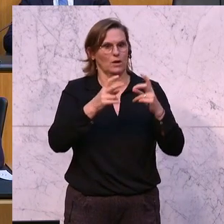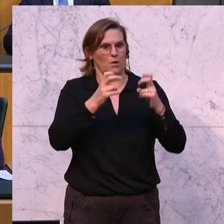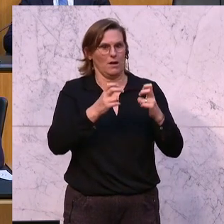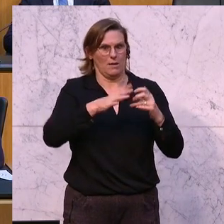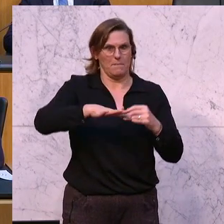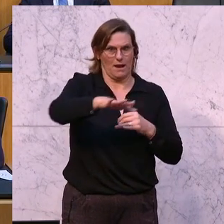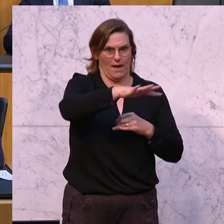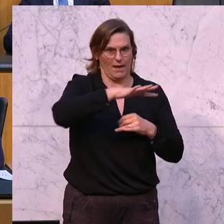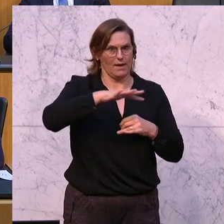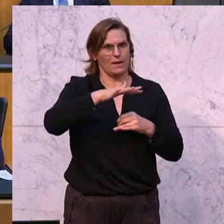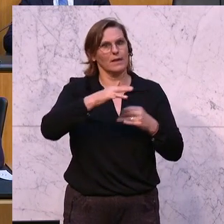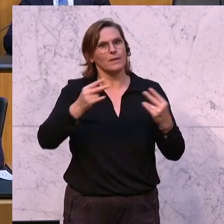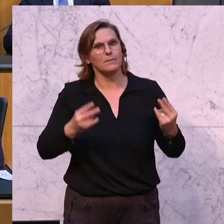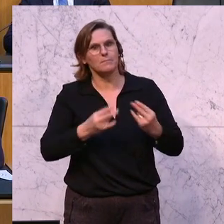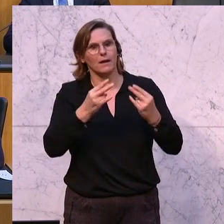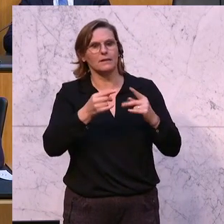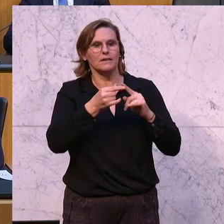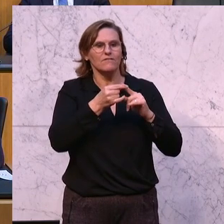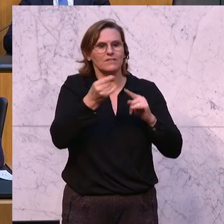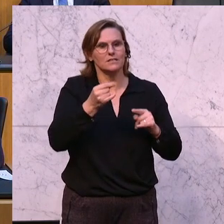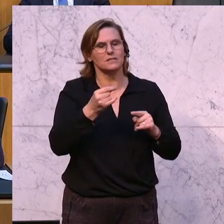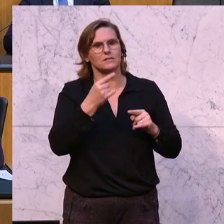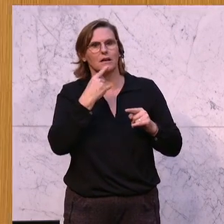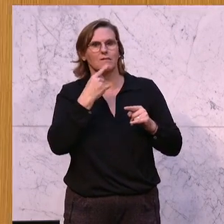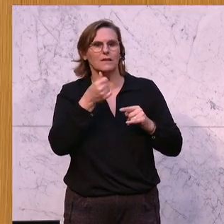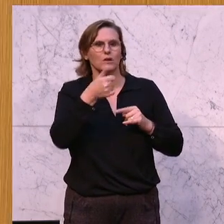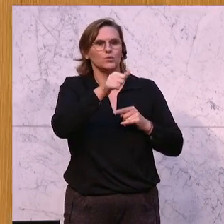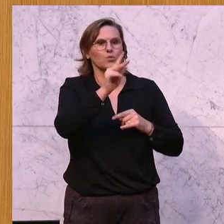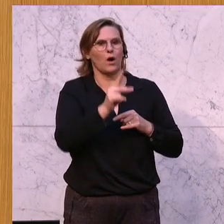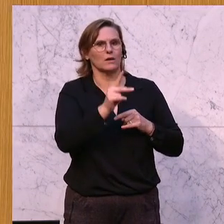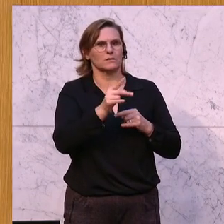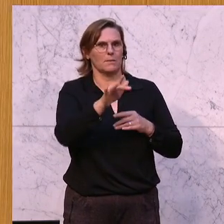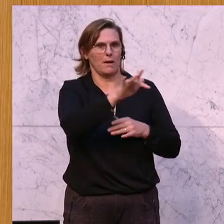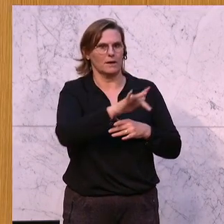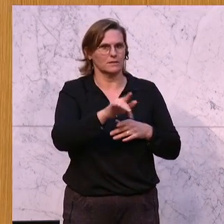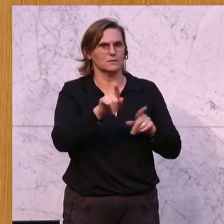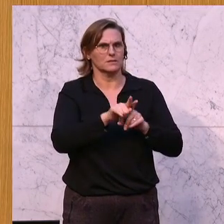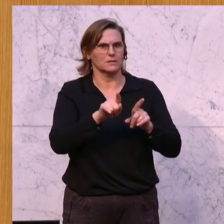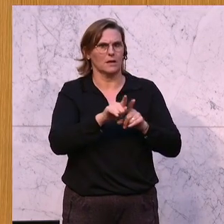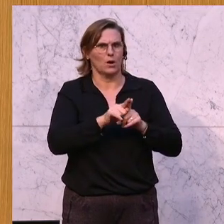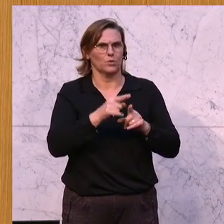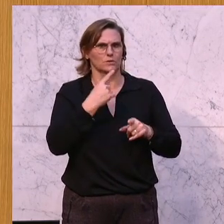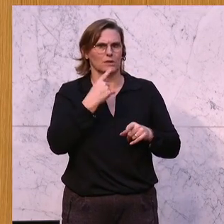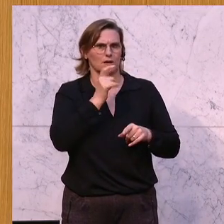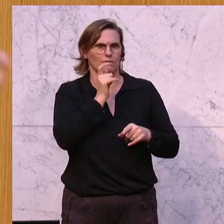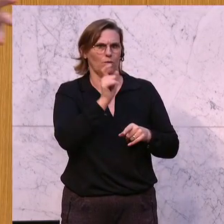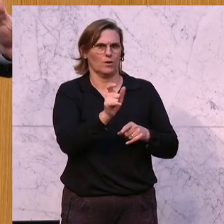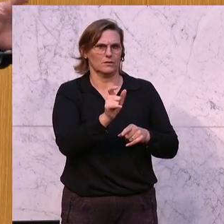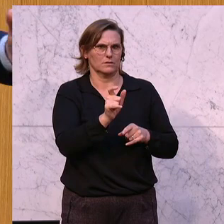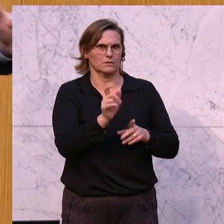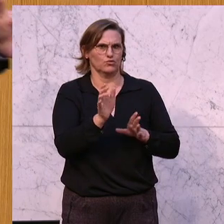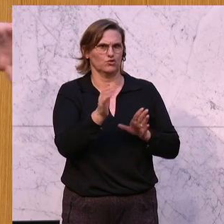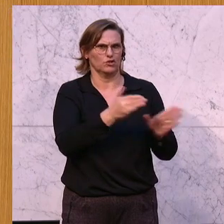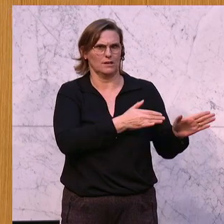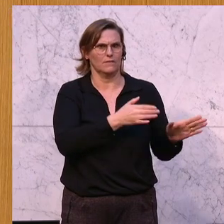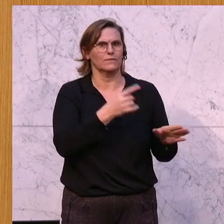Ihr Marketing-Gag von den 100 zusätzlichen Kassenstellen, auch das wird sich als Rohrkrepier erweisen. Weil Sie schaffen auf der einen Seite 100